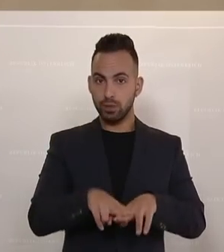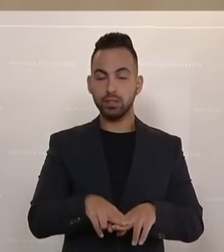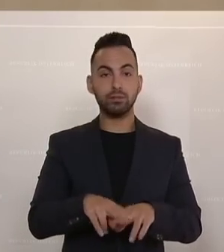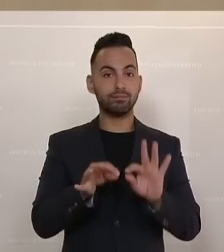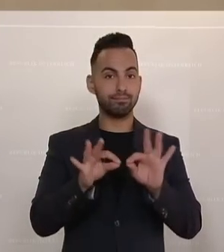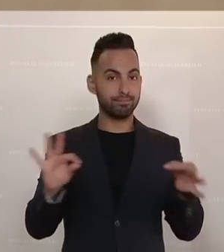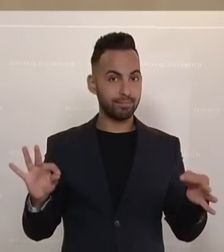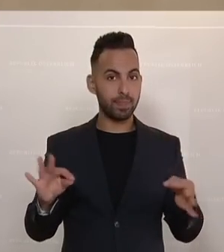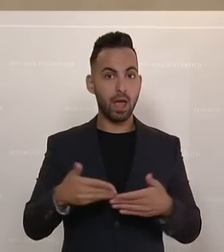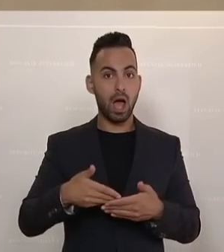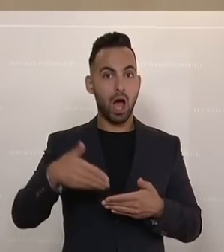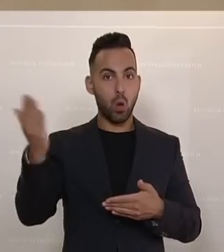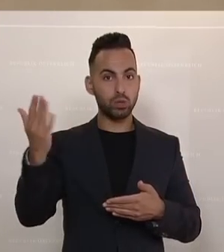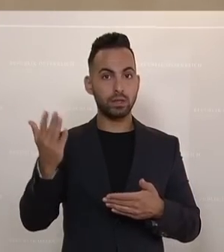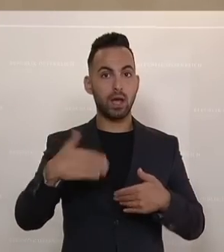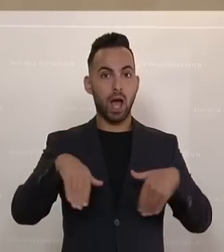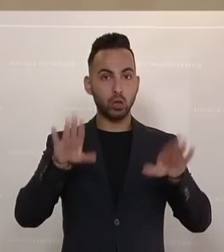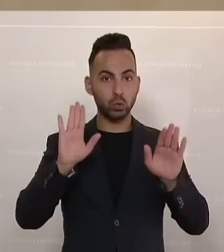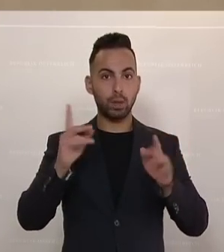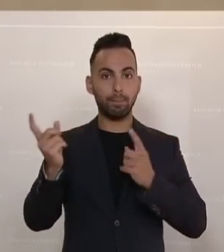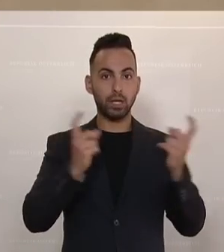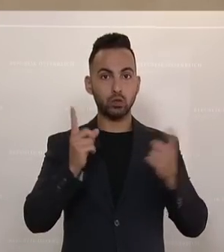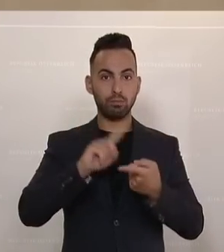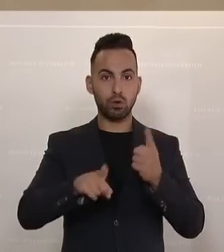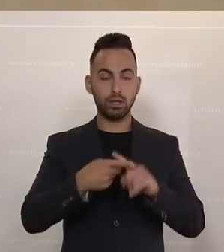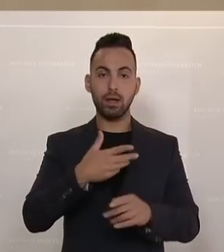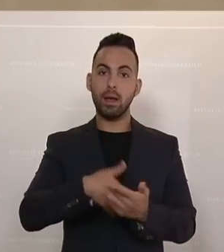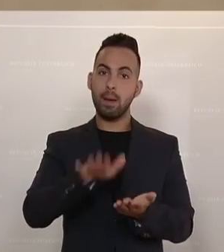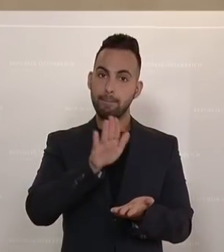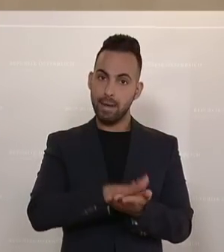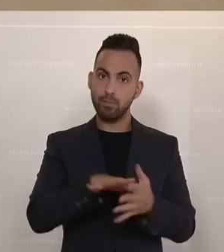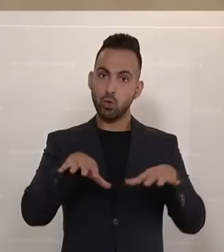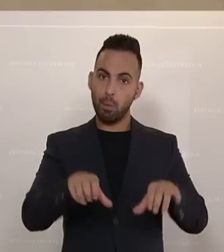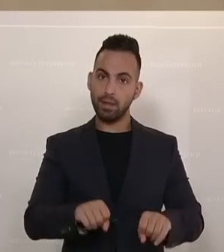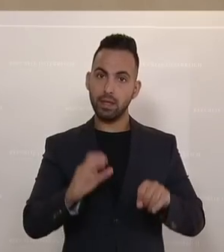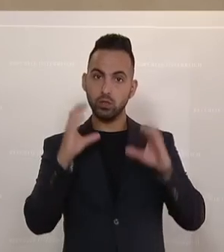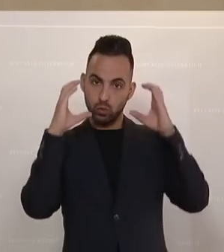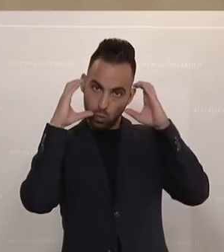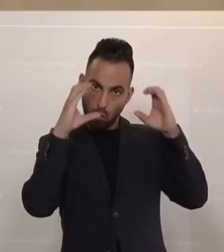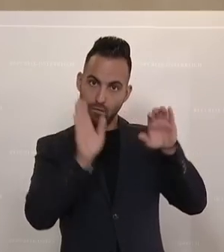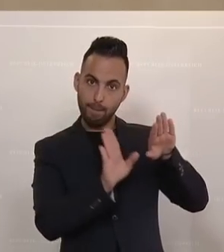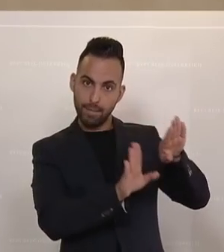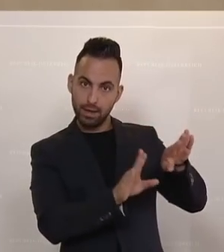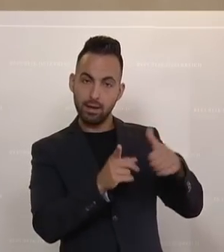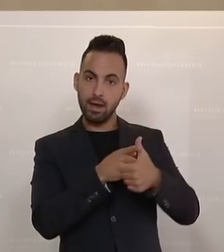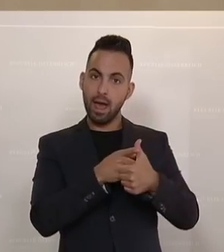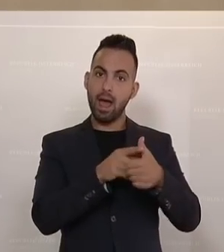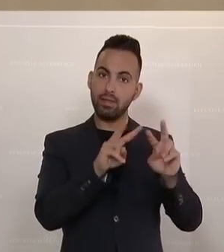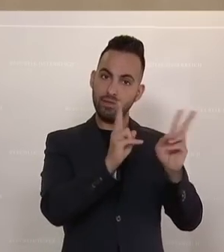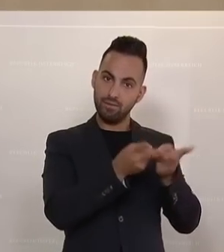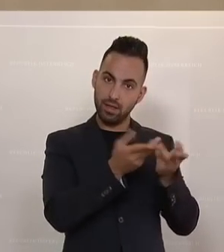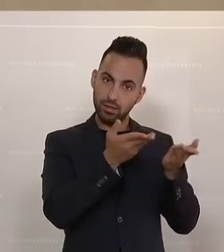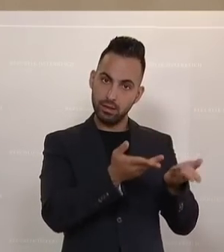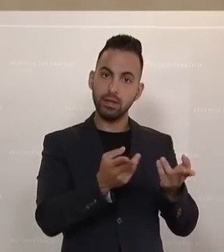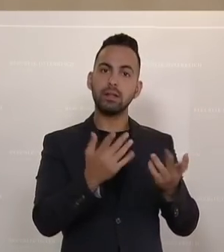gelautet, Ausländer-Asyl-Migrationspolitik bleibt in der Kompetenz der ÖVP. Das war die eine Welt. Hier